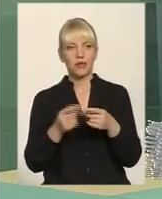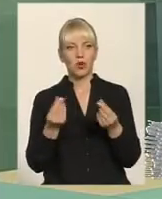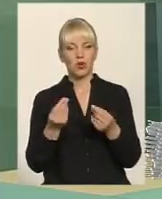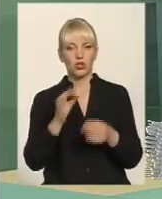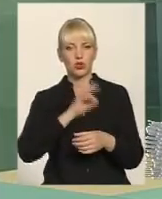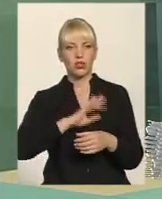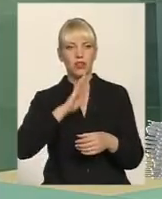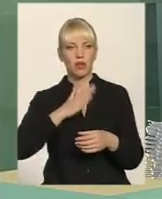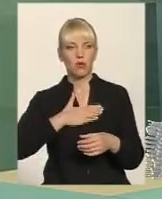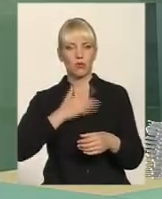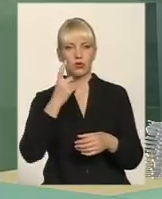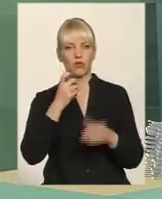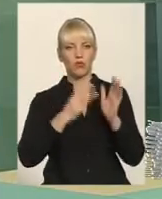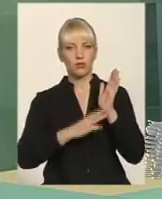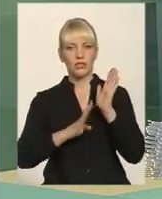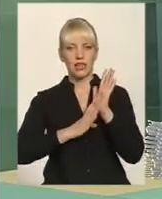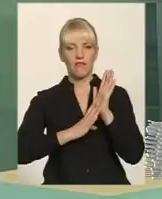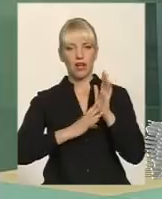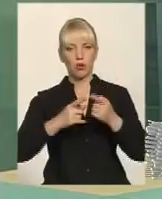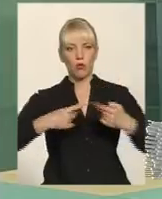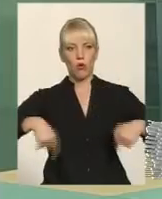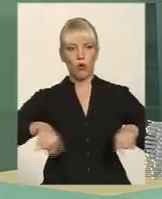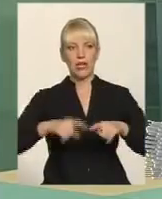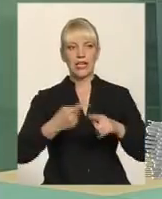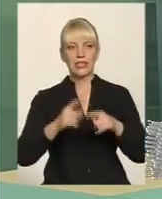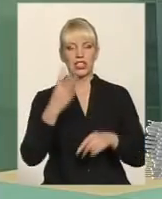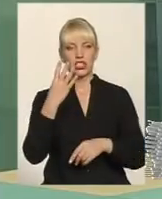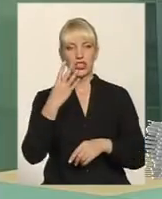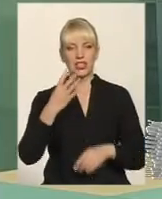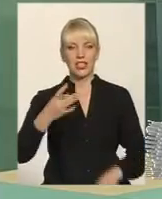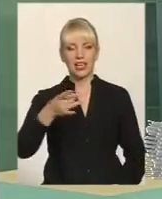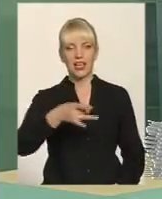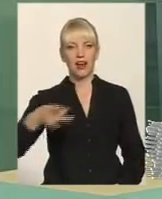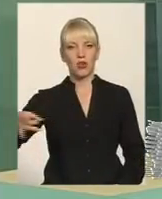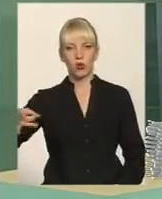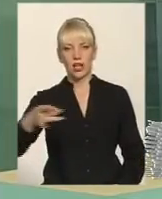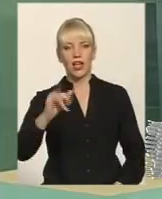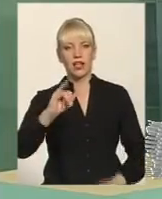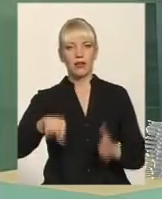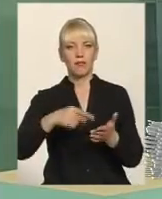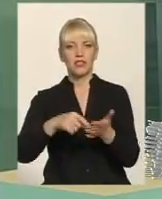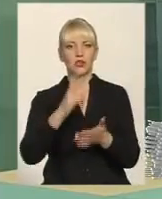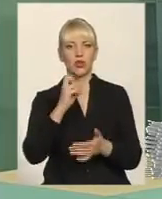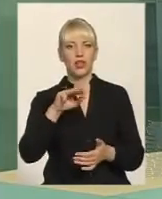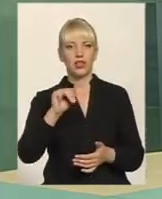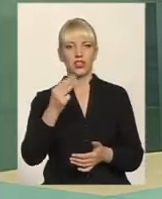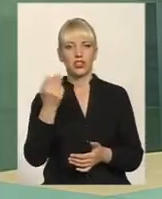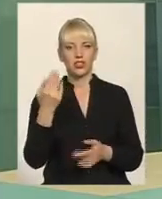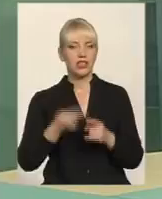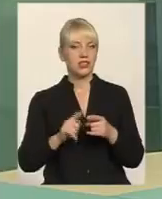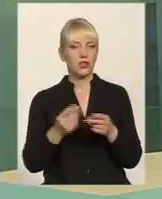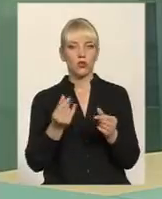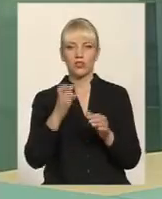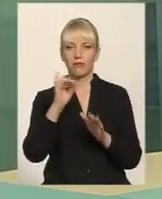наприклад, мені на моєму 189 окрузі, а це чотири райони і місто Нікішин, це п'ять, скажімо так, територіальних одиниць, то цих коштів, звичайно, б не